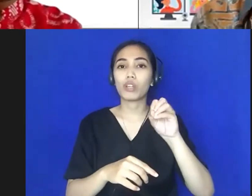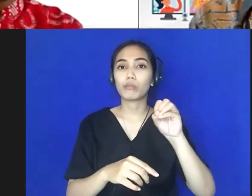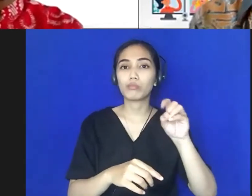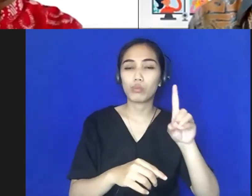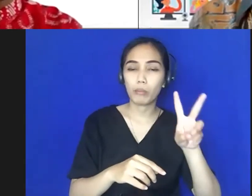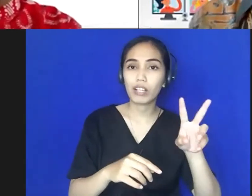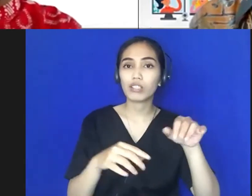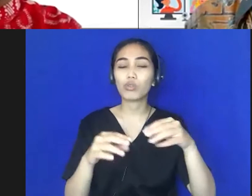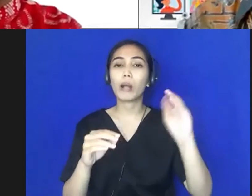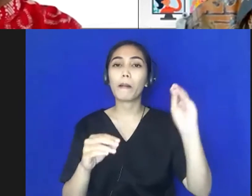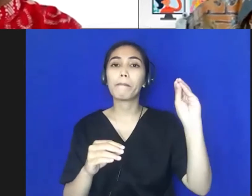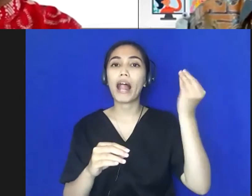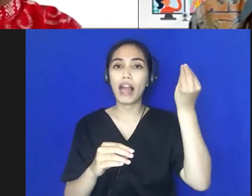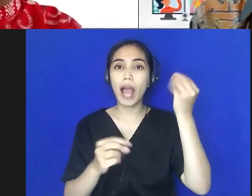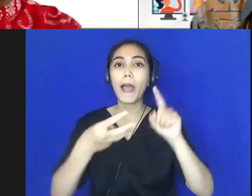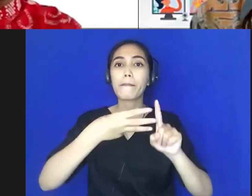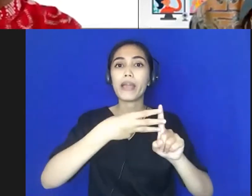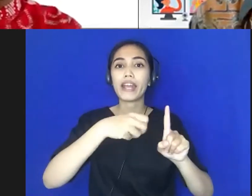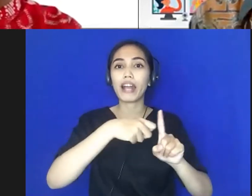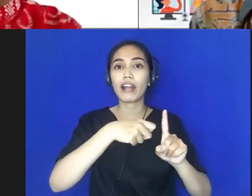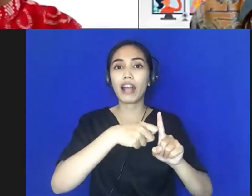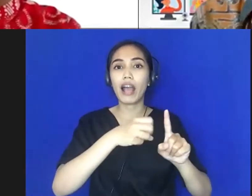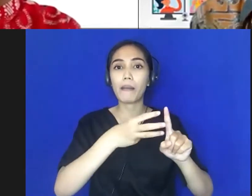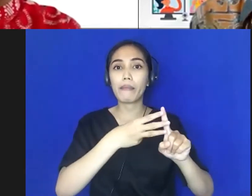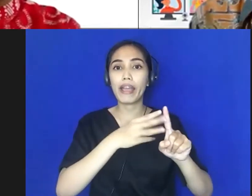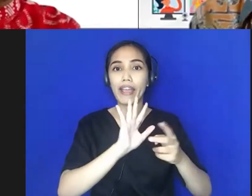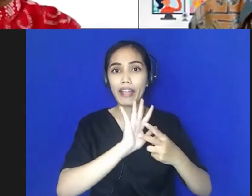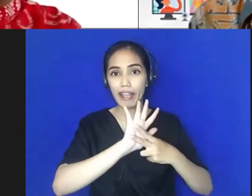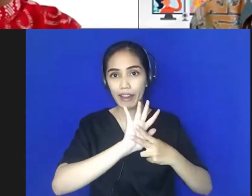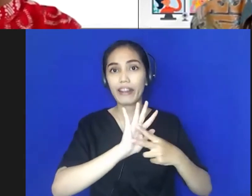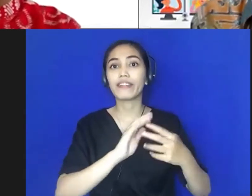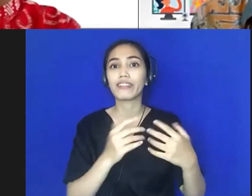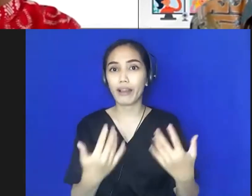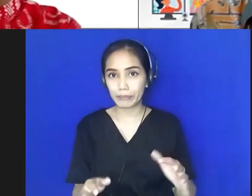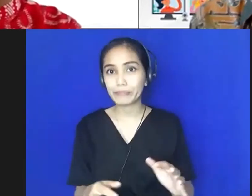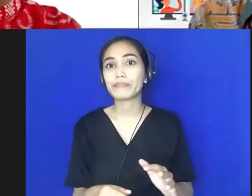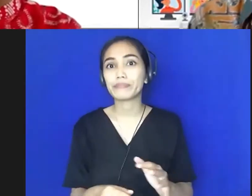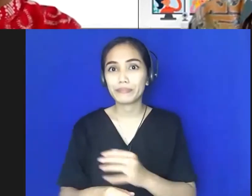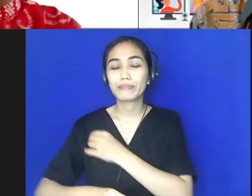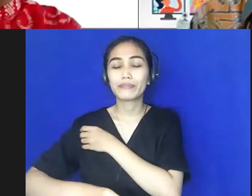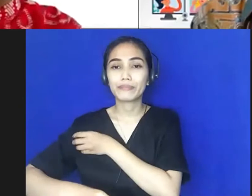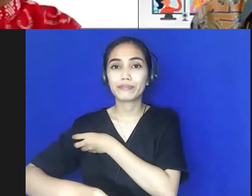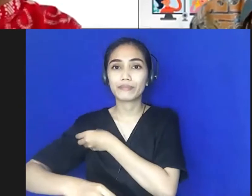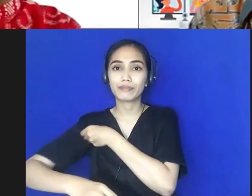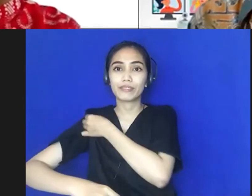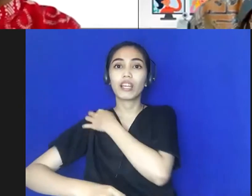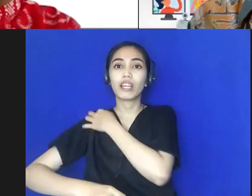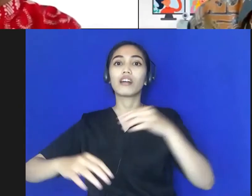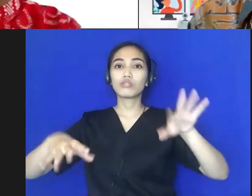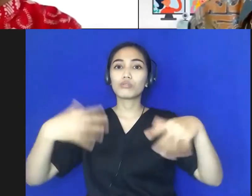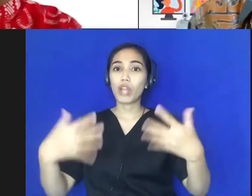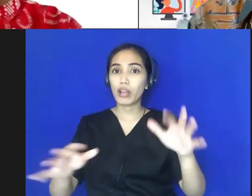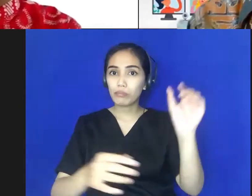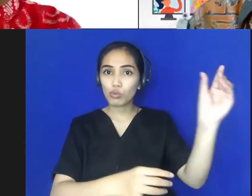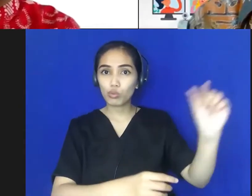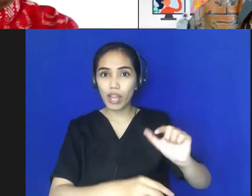di sini banyak kolega dari BKKPN yang merindukan Prof. Jadi karena kami mengundang Bapak Kepala, yang sekarang